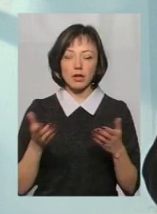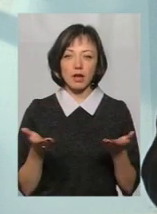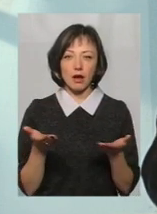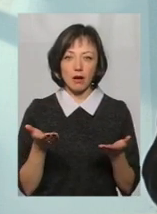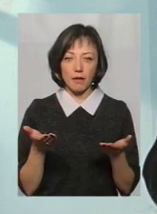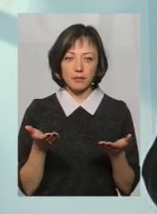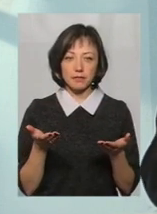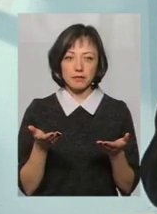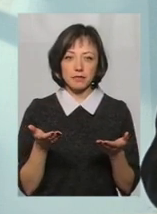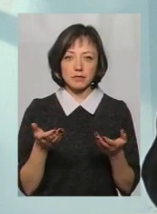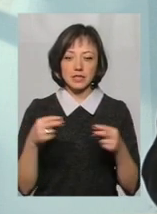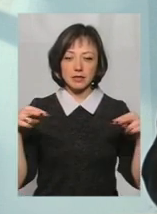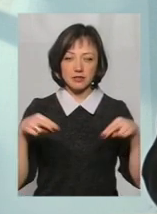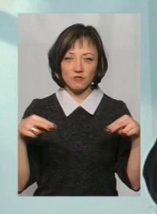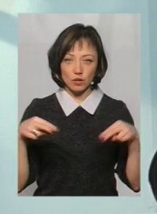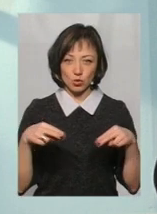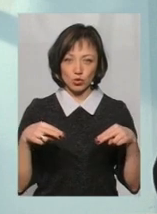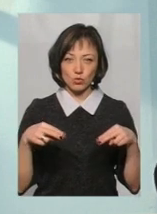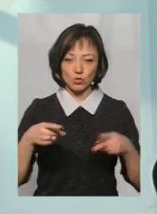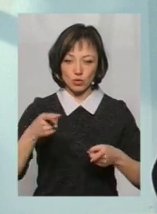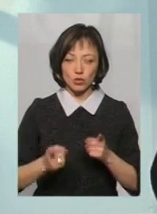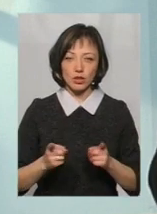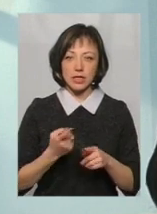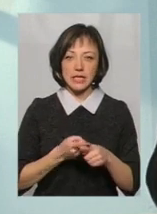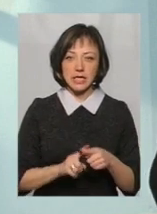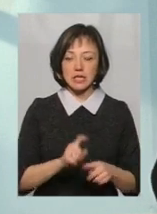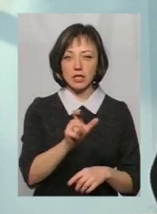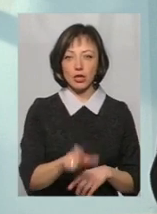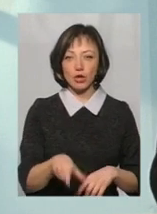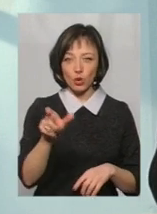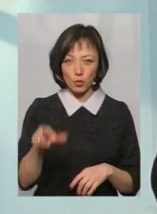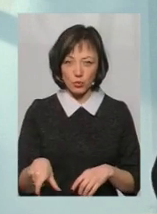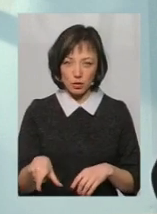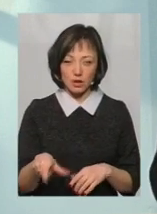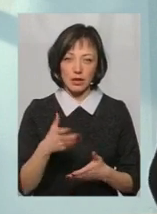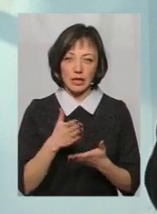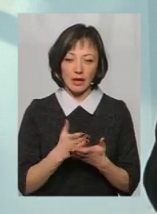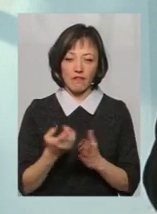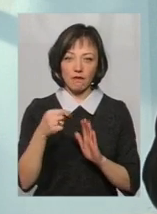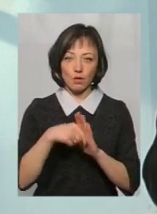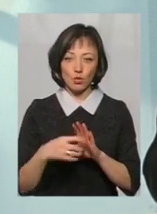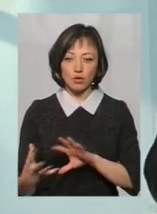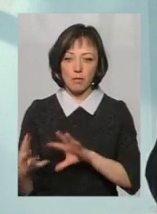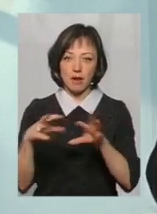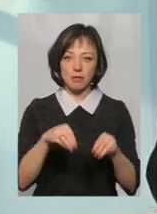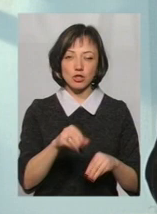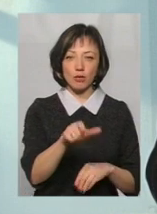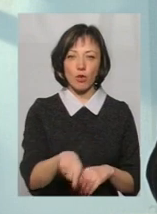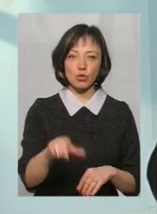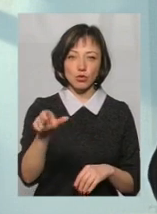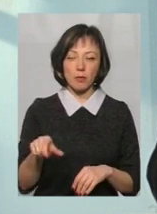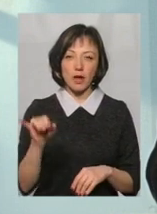засвідчує те, що ці особи, вони є внутрішньопереміщеними. І